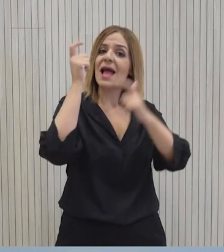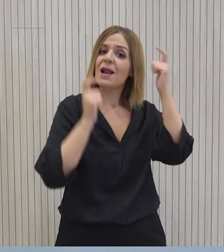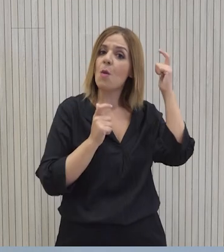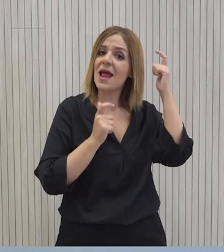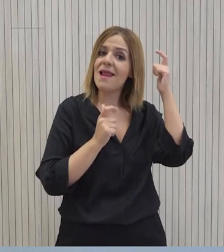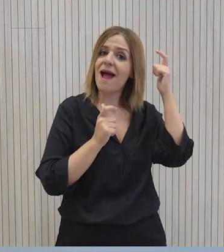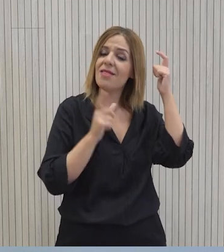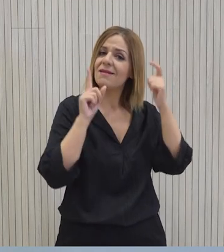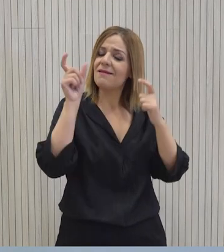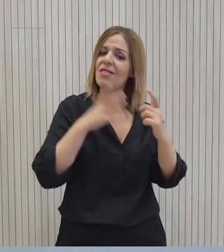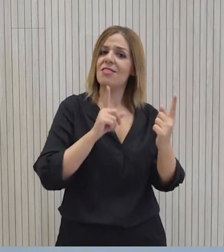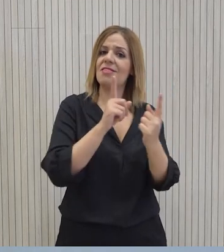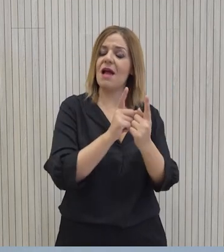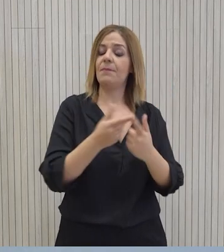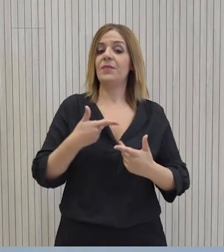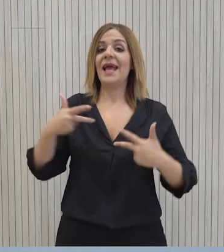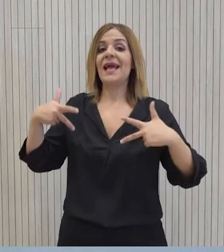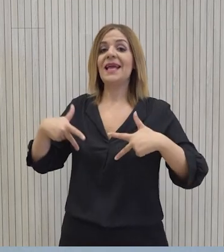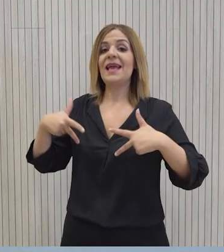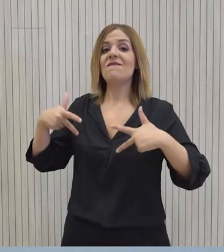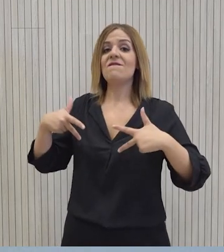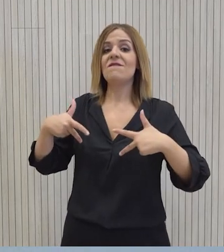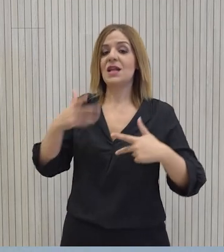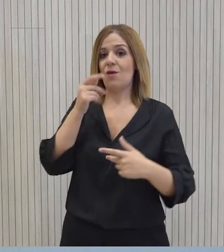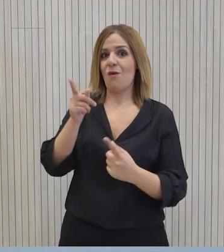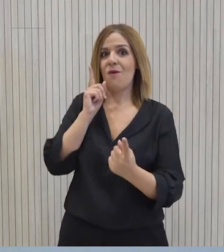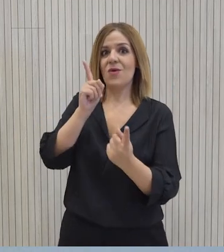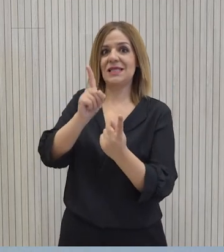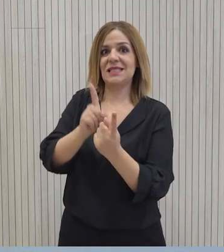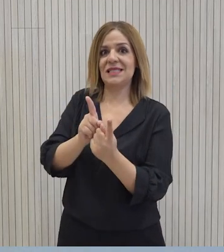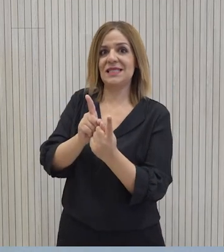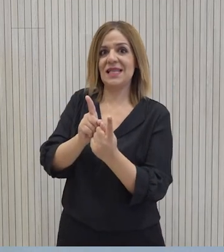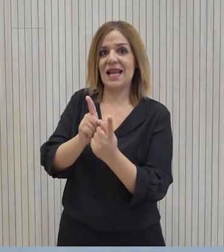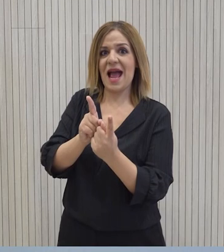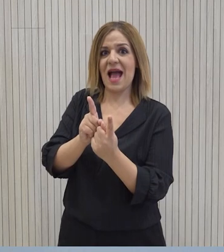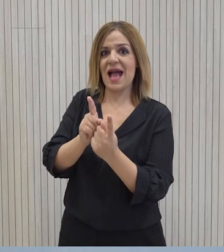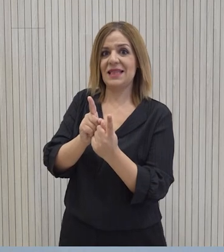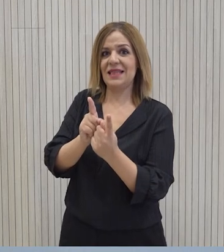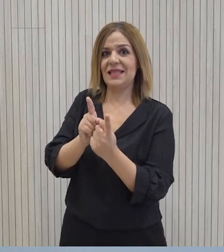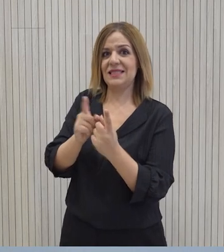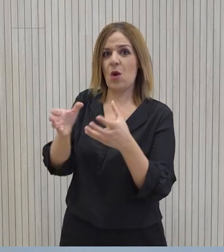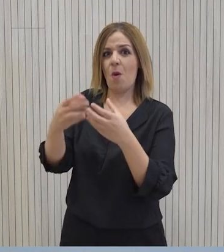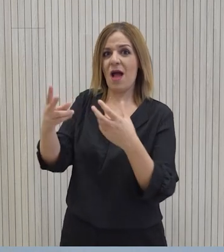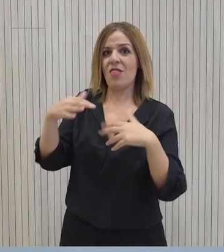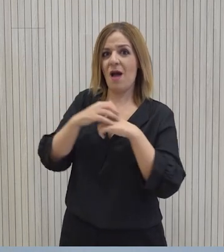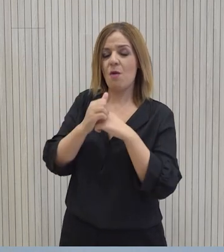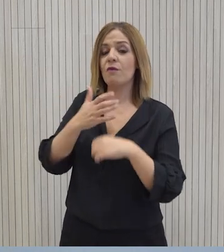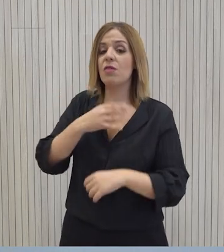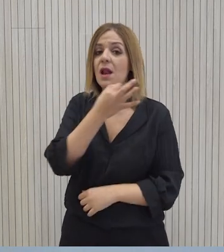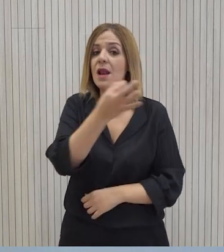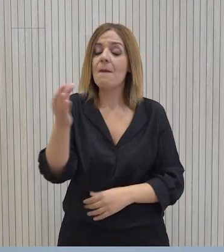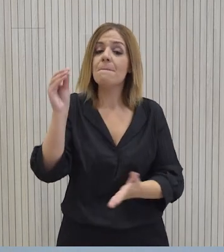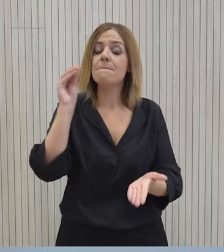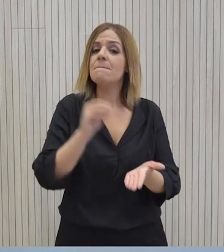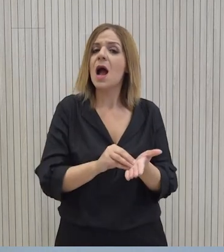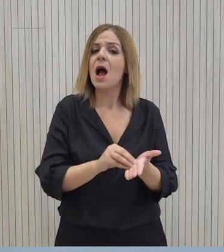Εθνών. Η κυβέρνηση, με την ευκαιρία και αυτής της συνάντησης με τον κατεχόμενο Δήμο Μόρφου θέλει να επενθυμίσει για